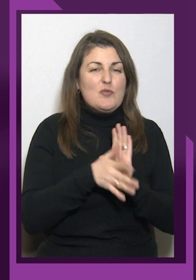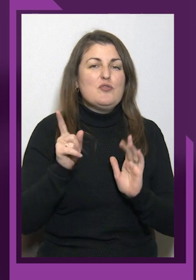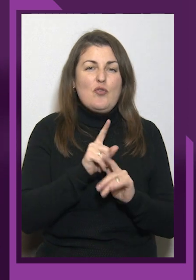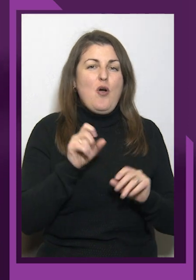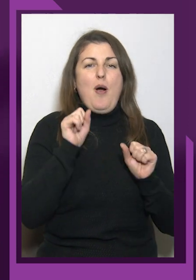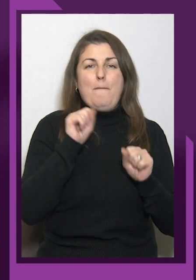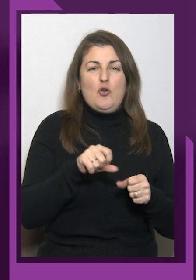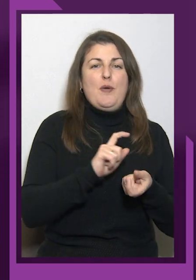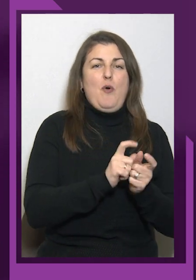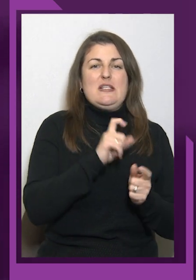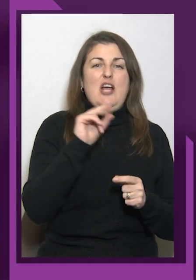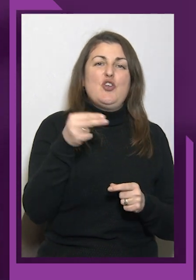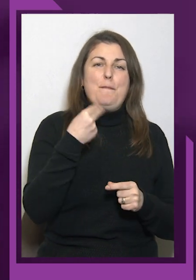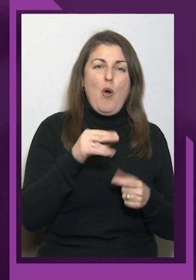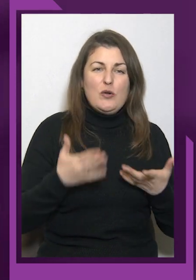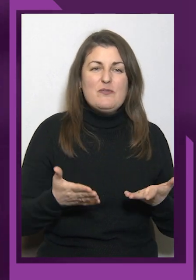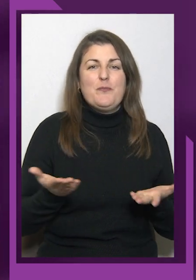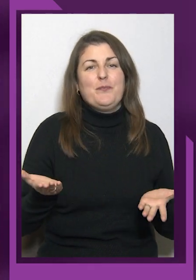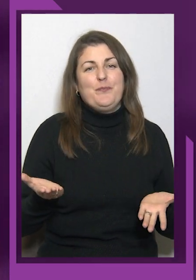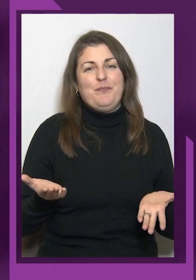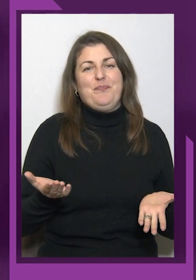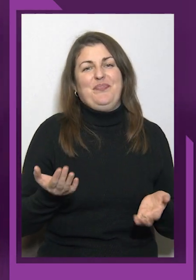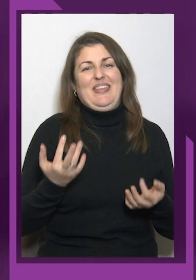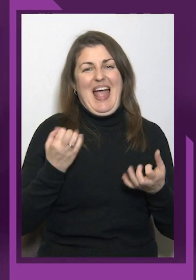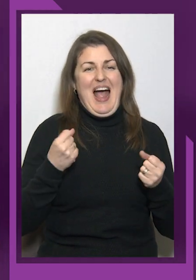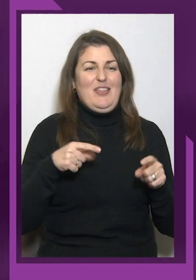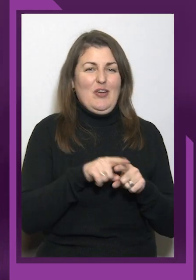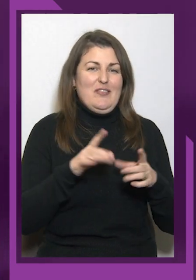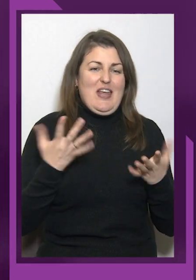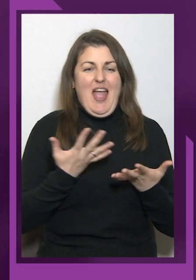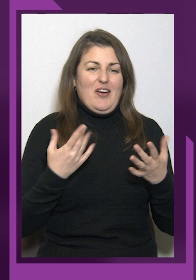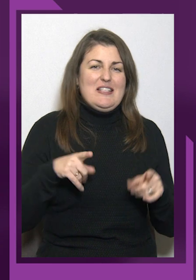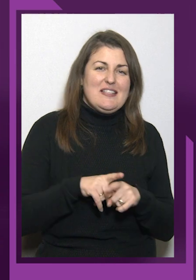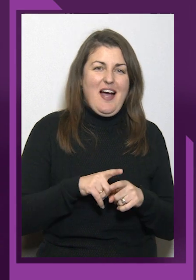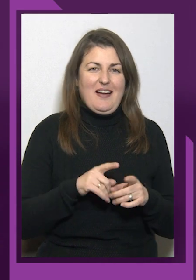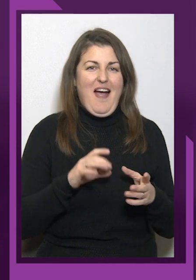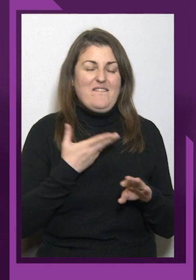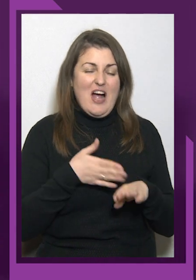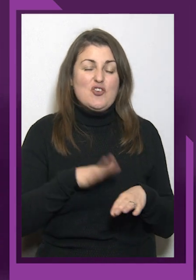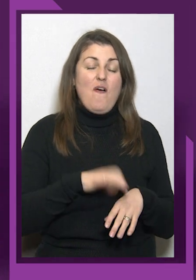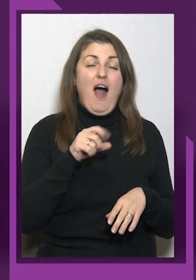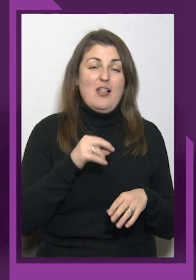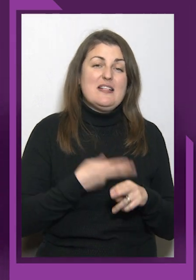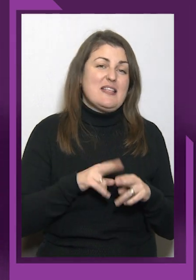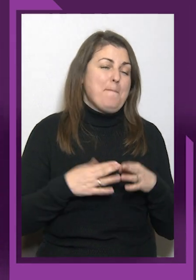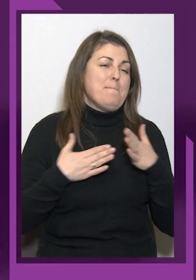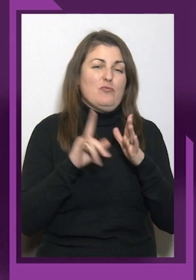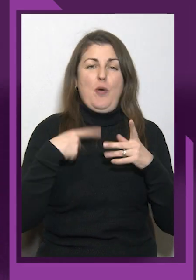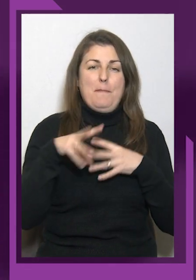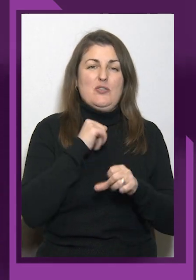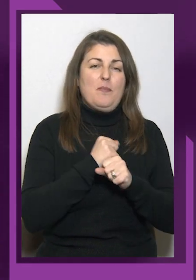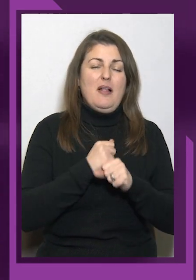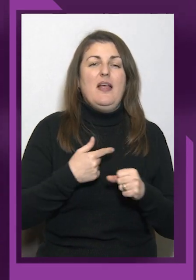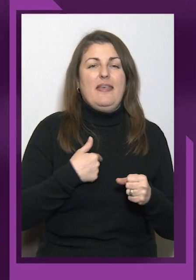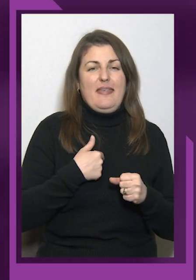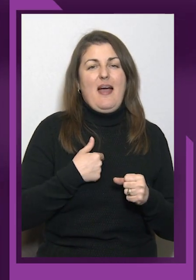тоді якось і так важковато. Але це максимум, що ми зробили. І я можу сказати, що мені сподобалися ці змагання.